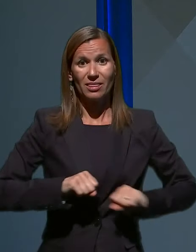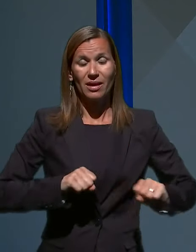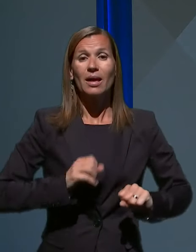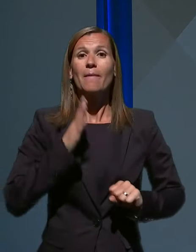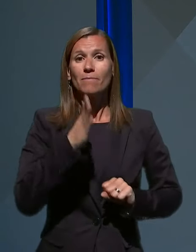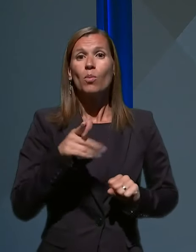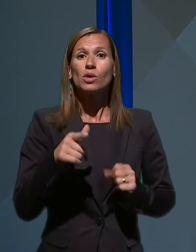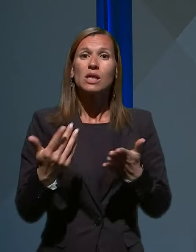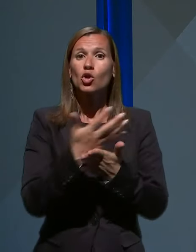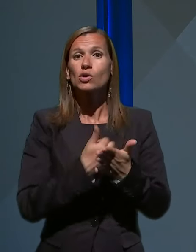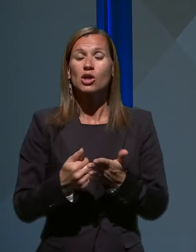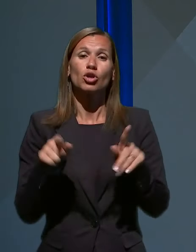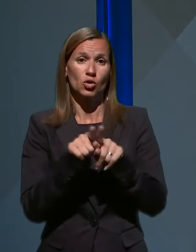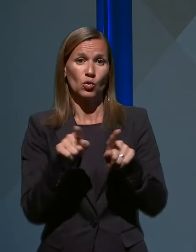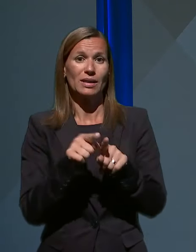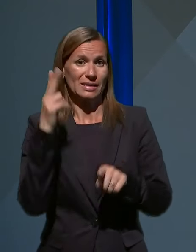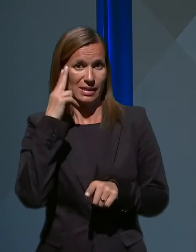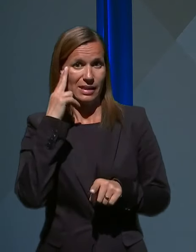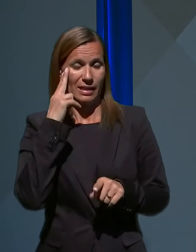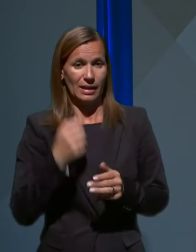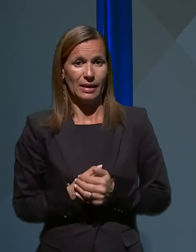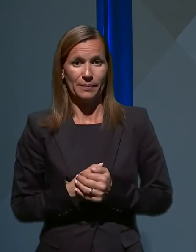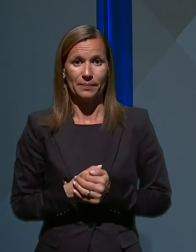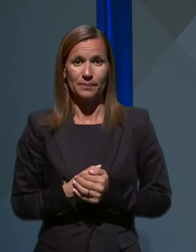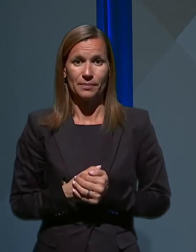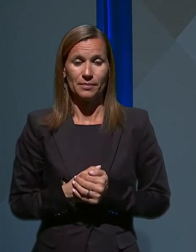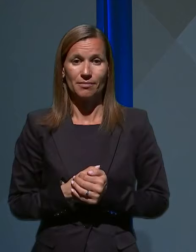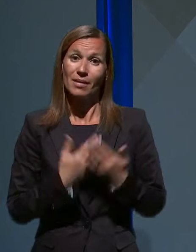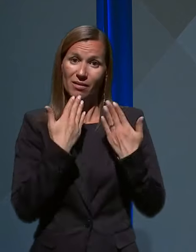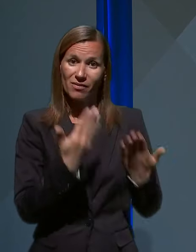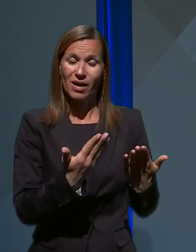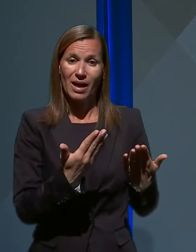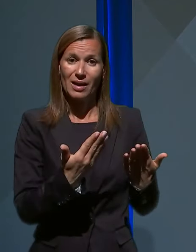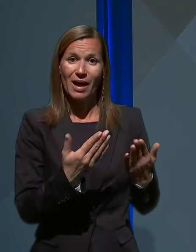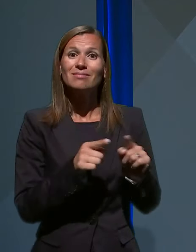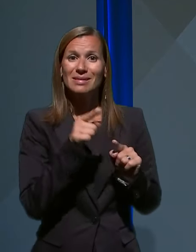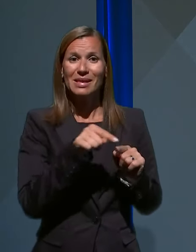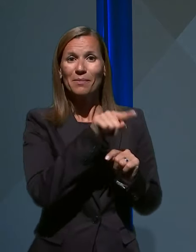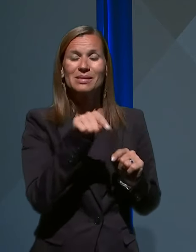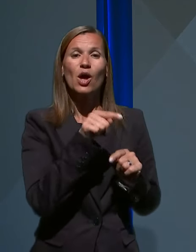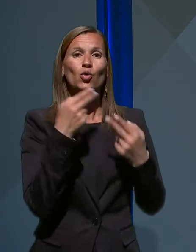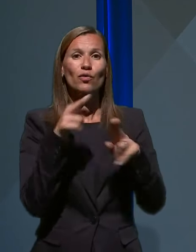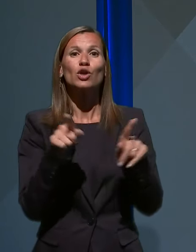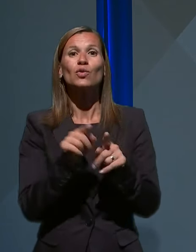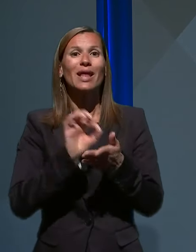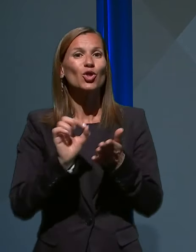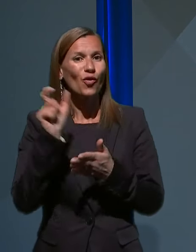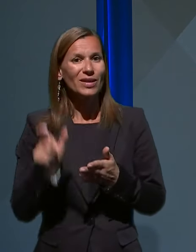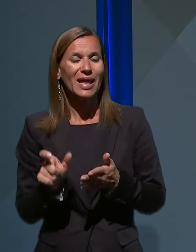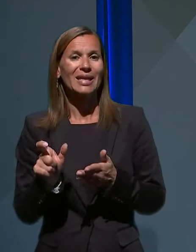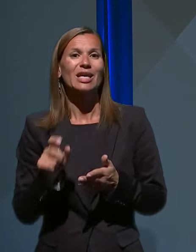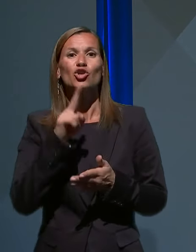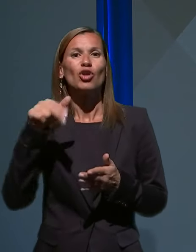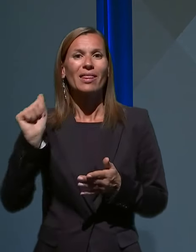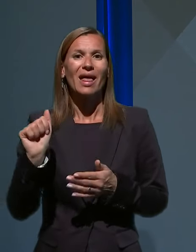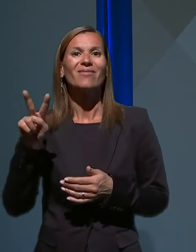doseženem tudi seznanili. Hvala lepa, s tem ste odgovorili tudi novinarki Žani Vrtačnik iz